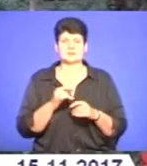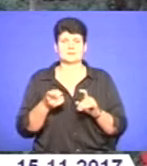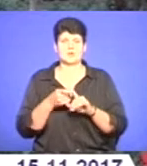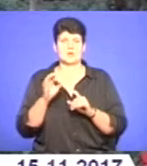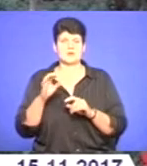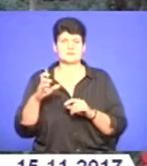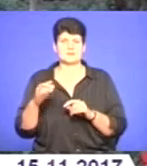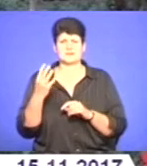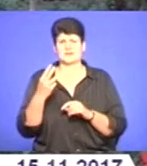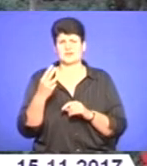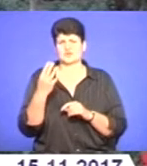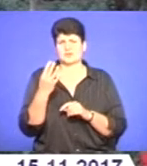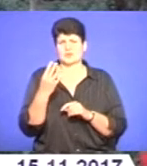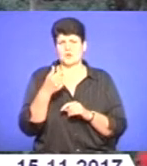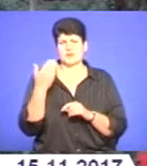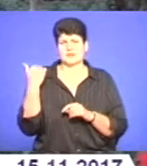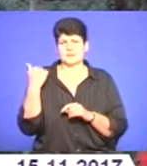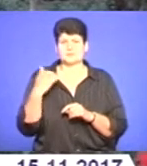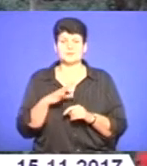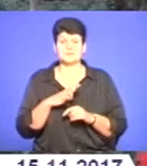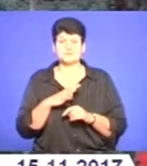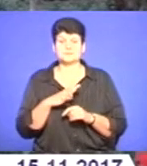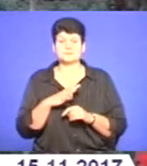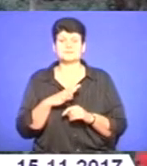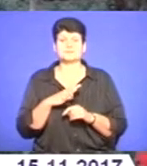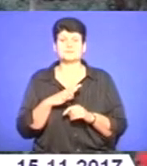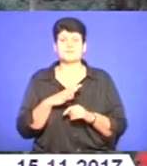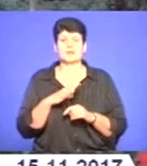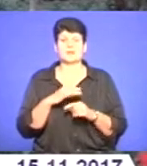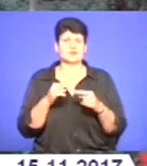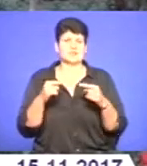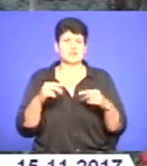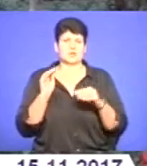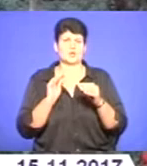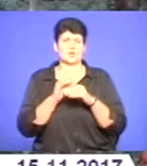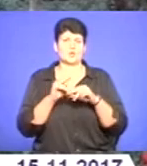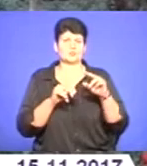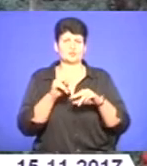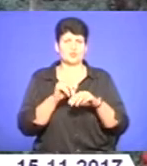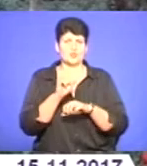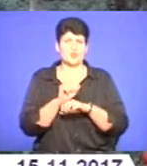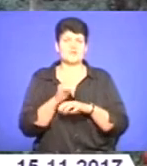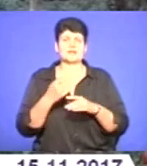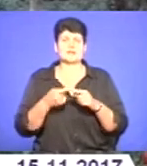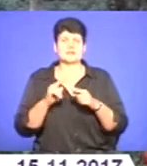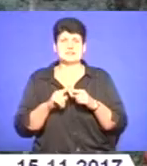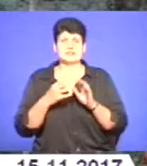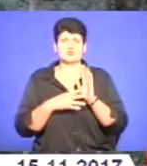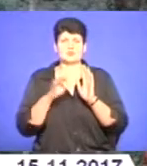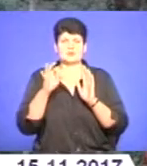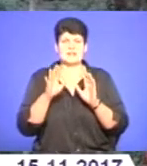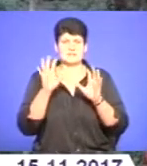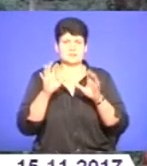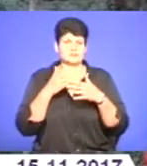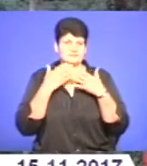помиляюся, 3-4 роки тому. Тобто будь-які добудови, які ви бачите в Тернополі, це в 90% незаконні. Чи